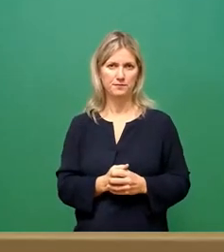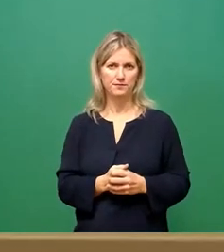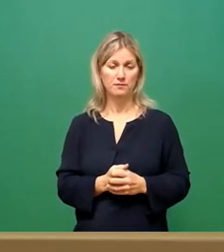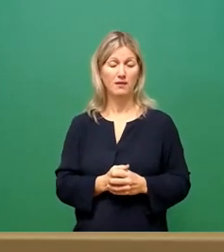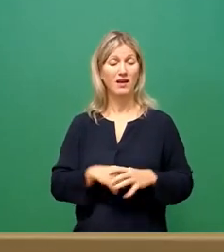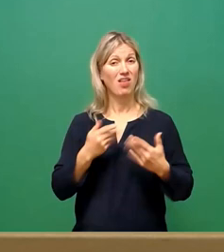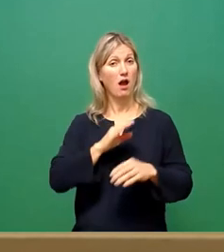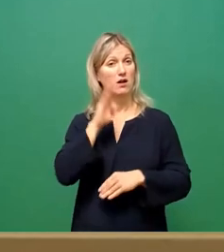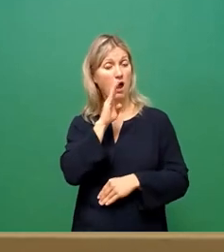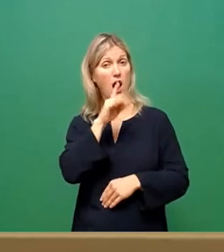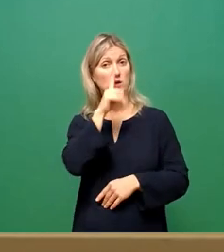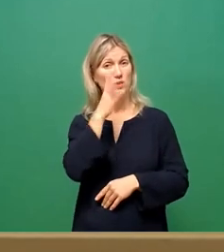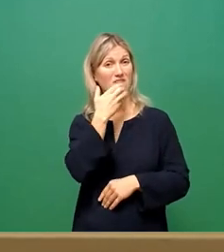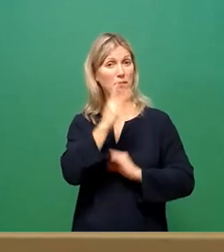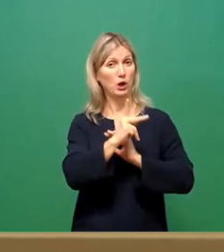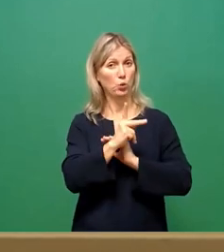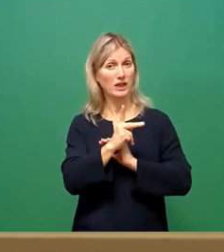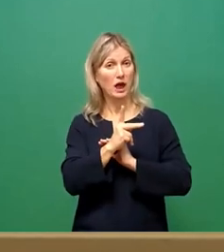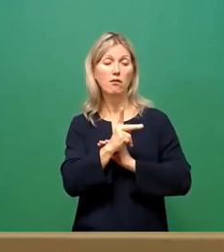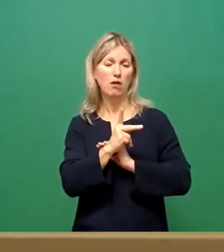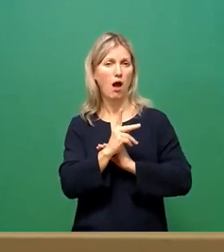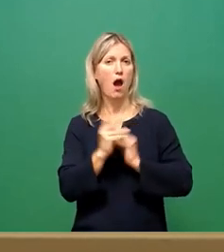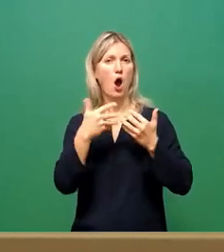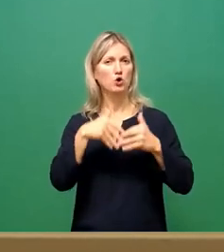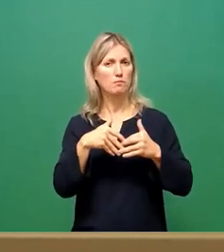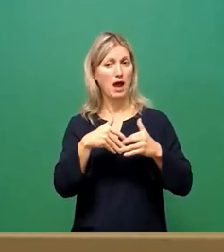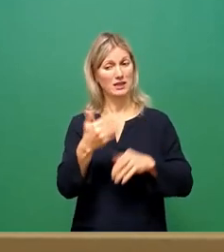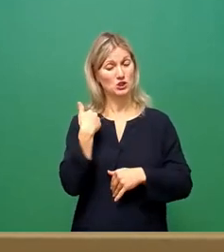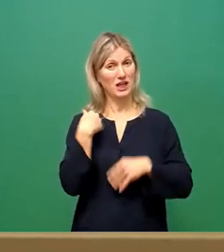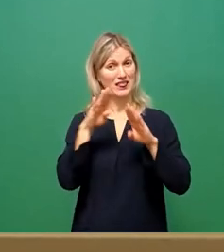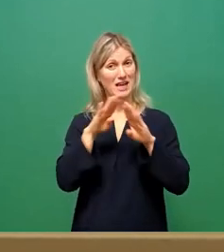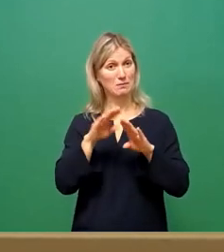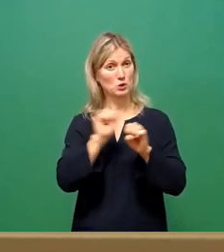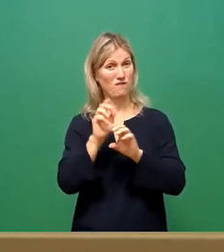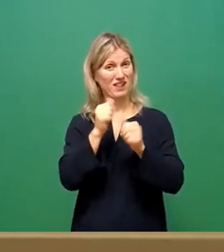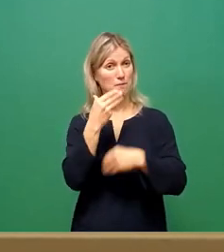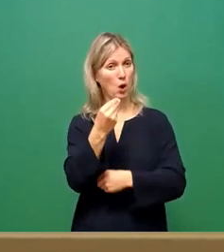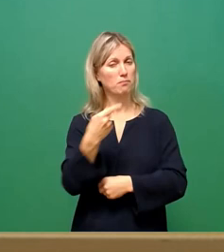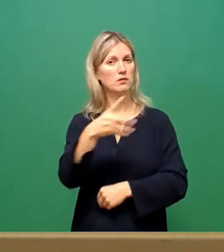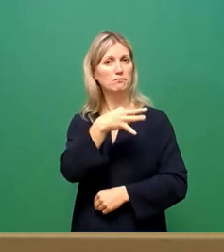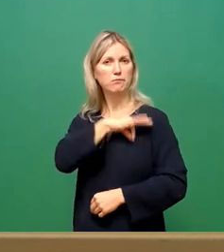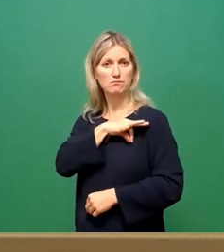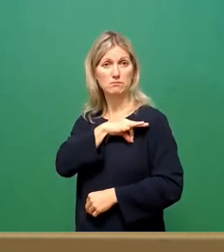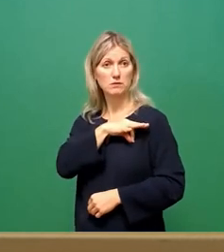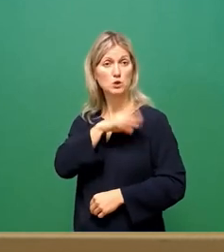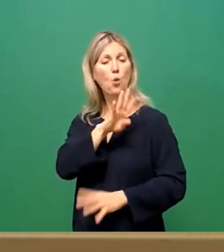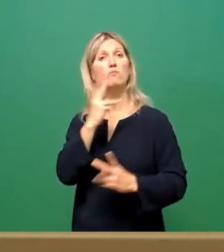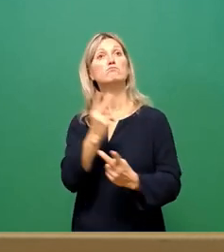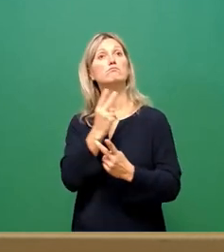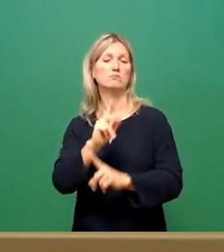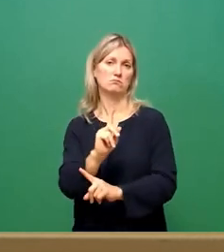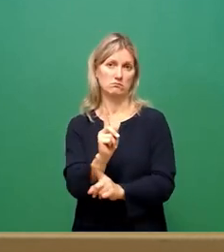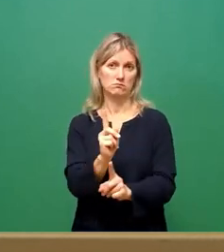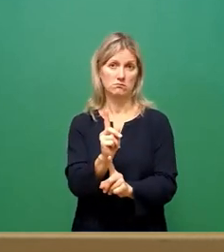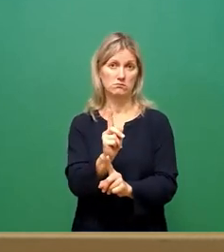der Sachsenenergie profitieren automatisch von der Dezember-Soforthilfe. Das ist keine Selbstverständlichkeit, denn auch hier ist